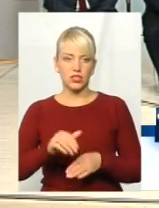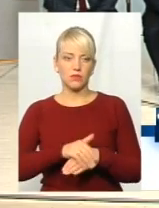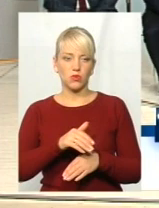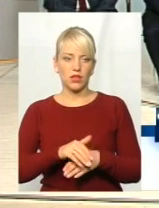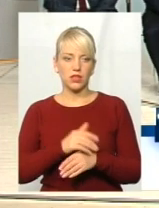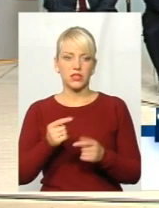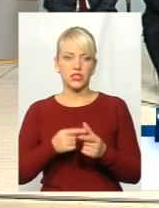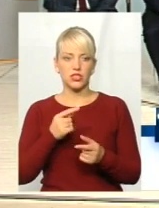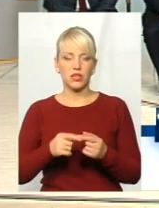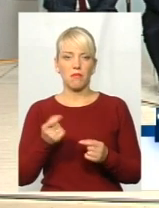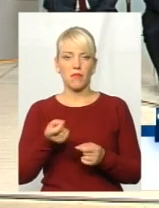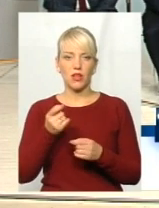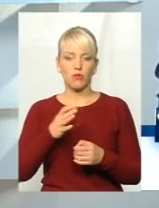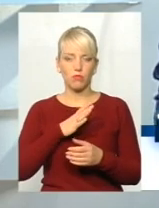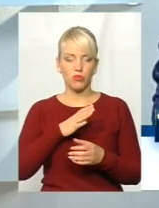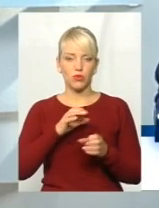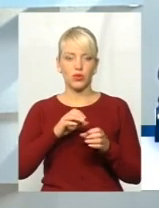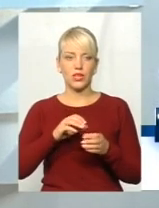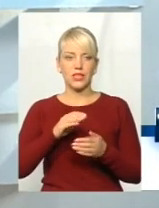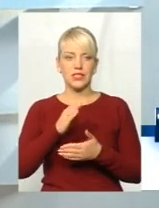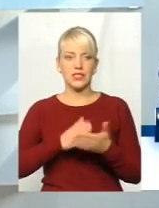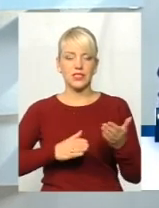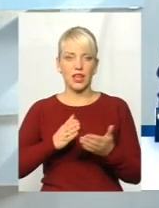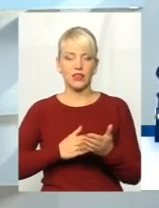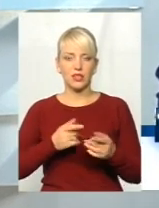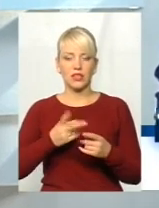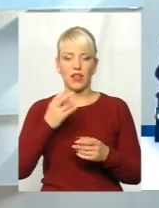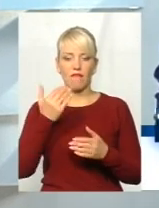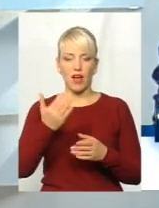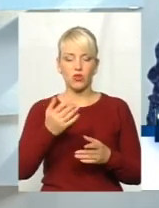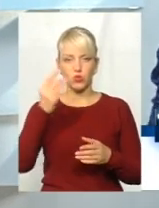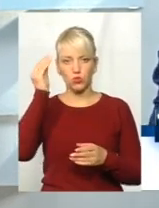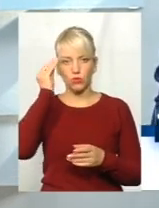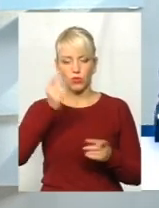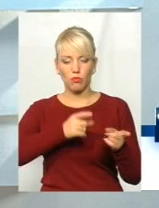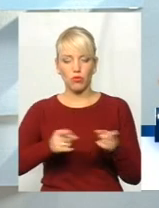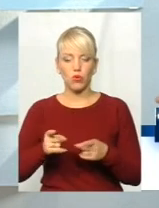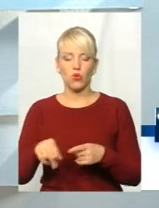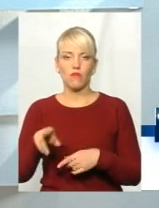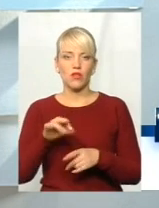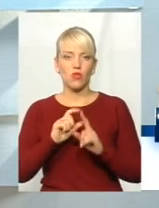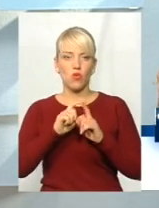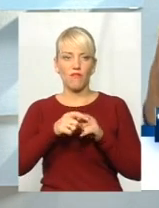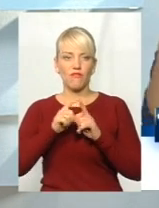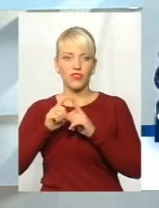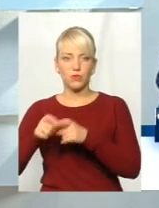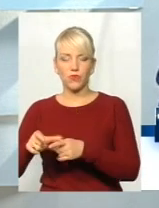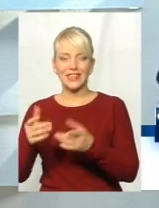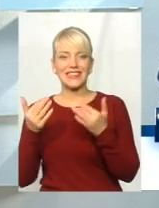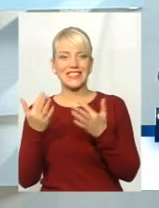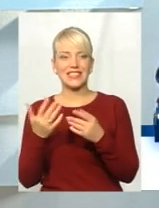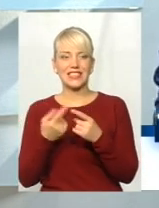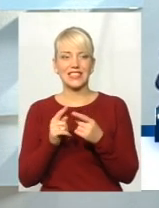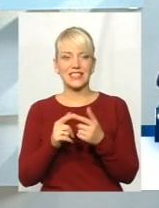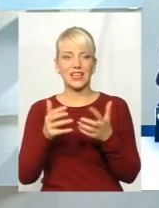мало було знято? На вашу думку, підготовка до відповідей, наскільки цей